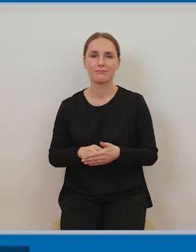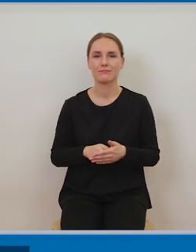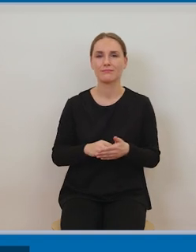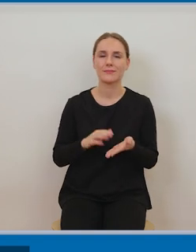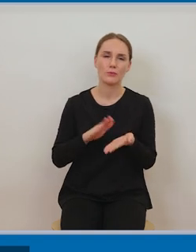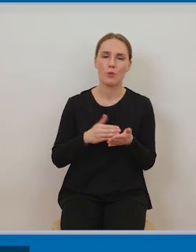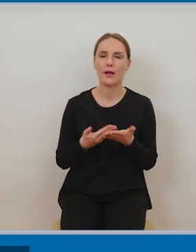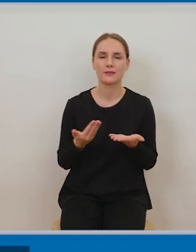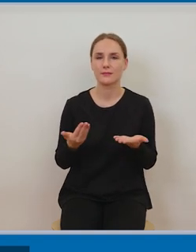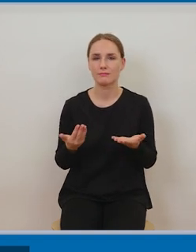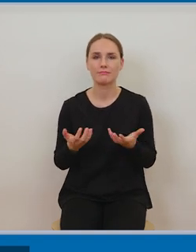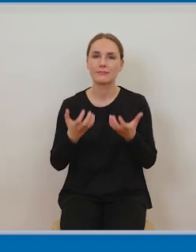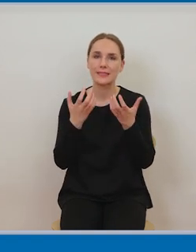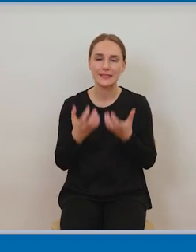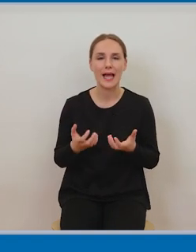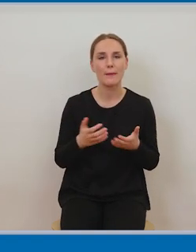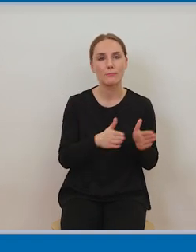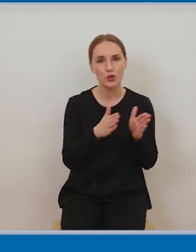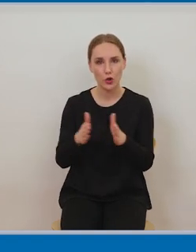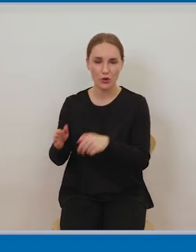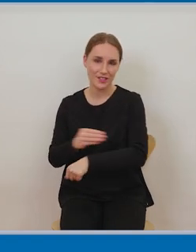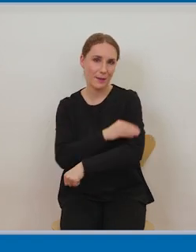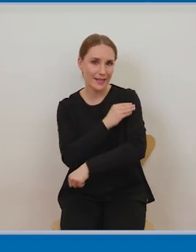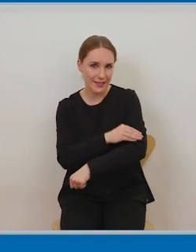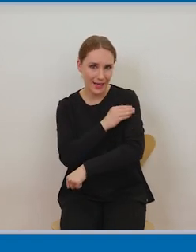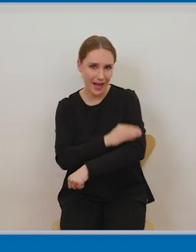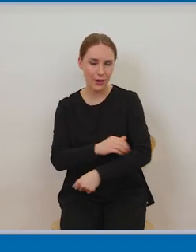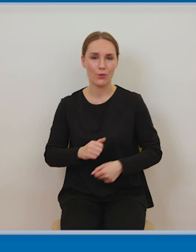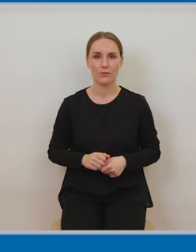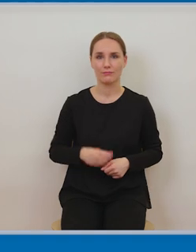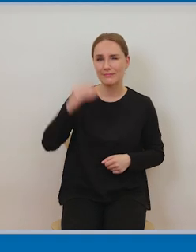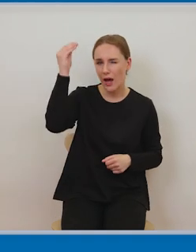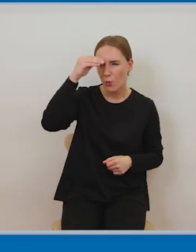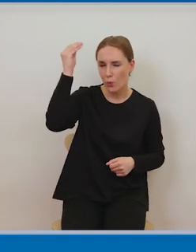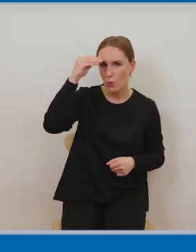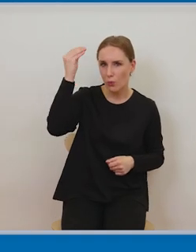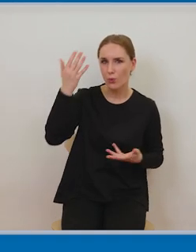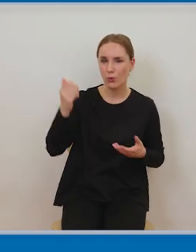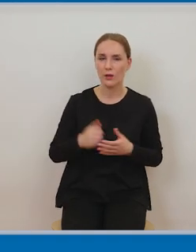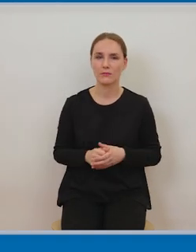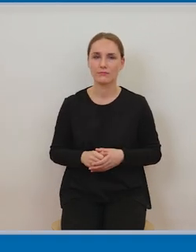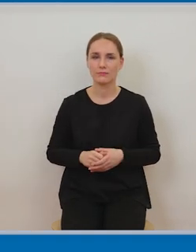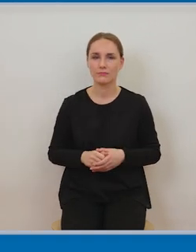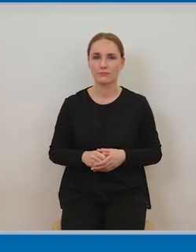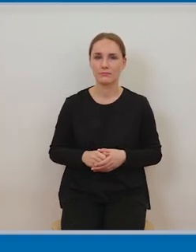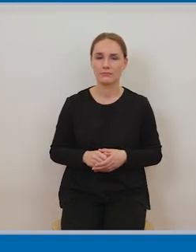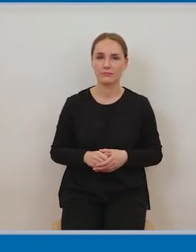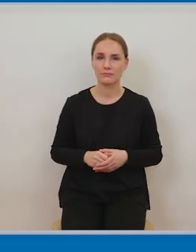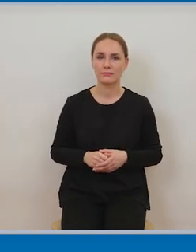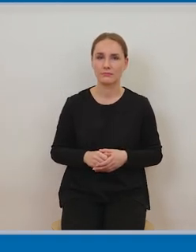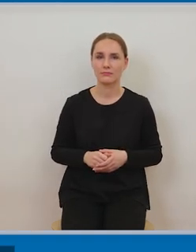edukacyjnych w tym także takich materiałów zaadaptowanych do potrzeb studentów z